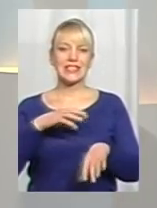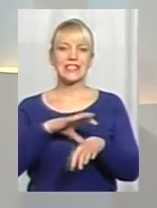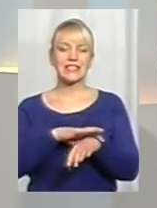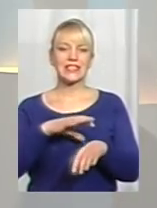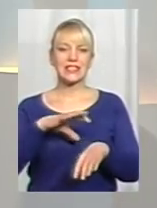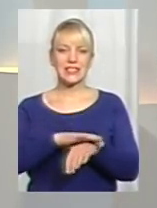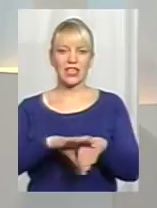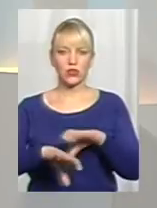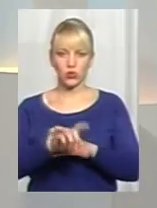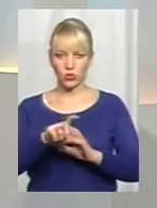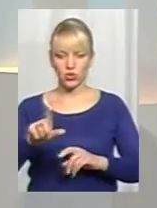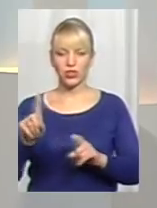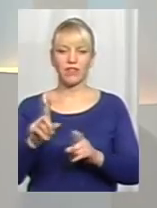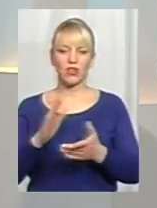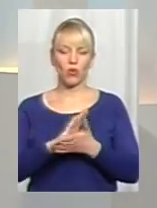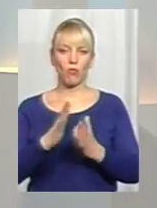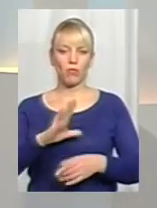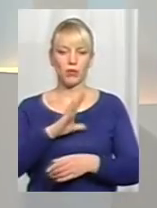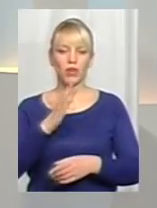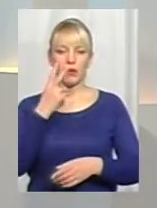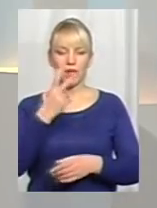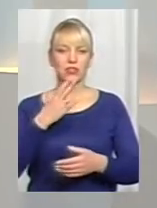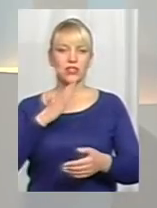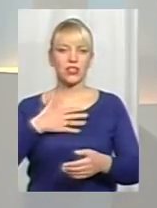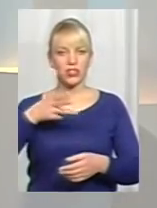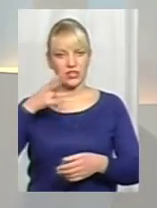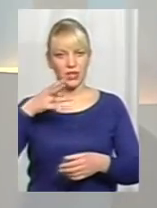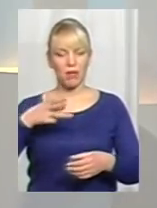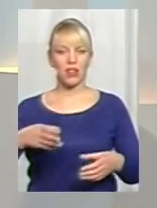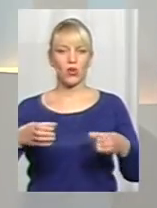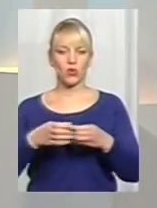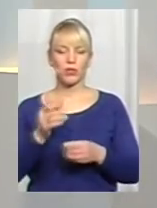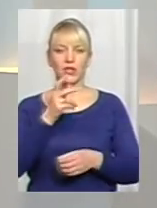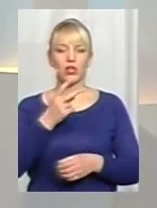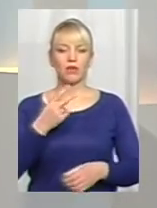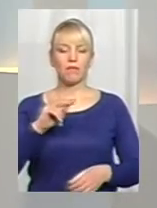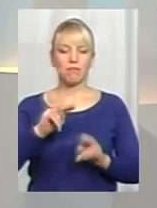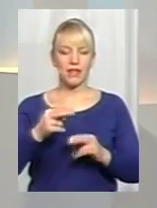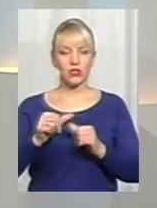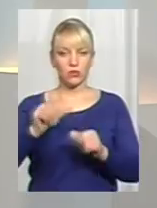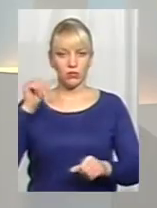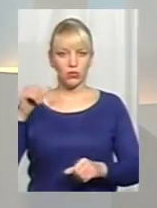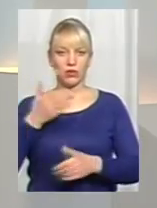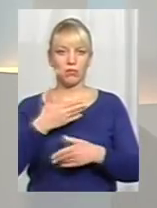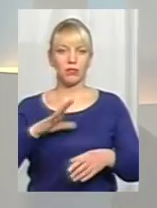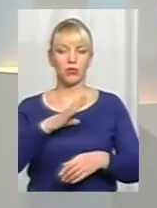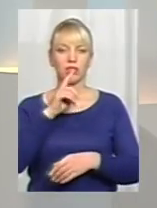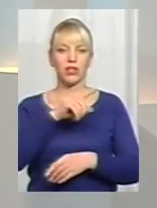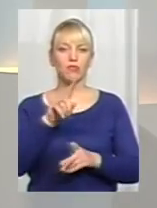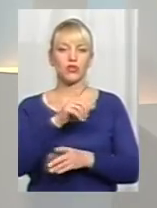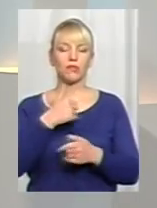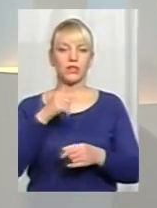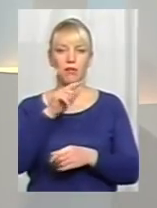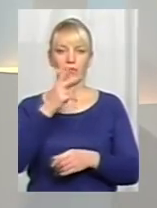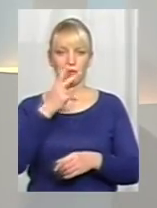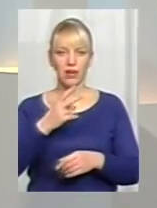перебувають, бачила наша знімальна група на час 2 лютого. Саме у п'ятницю минулу ми були там. Що ми там побачили